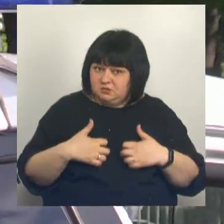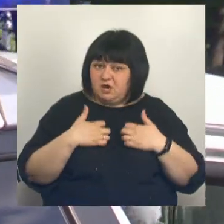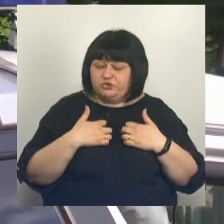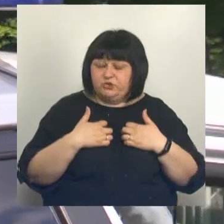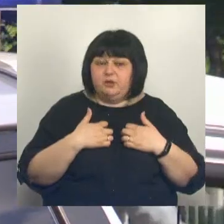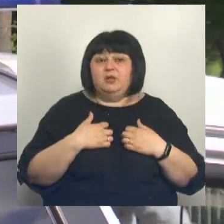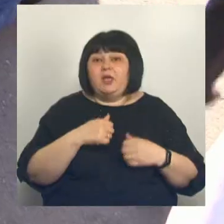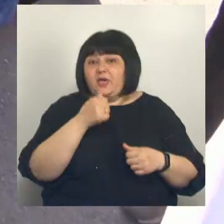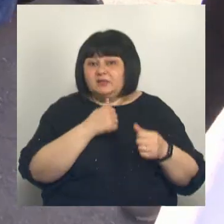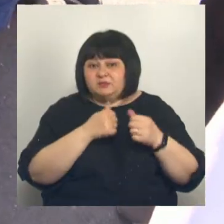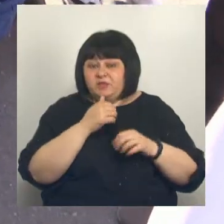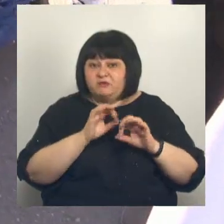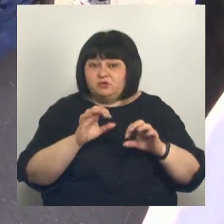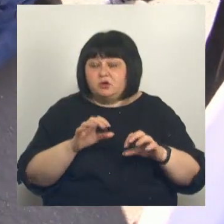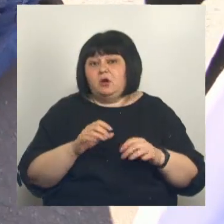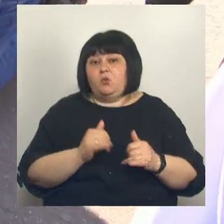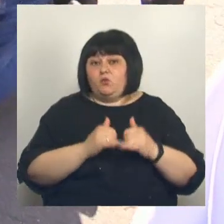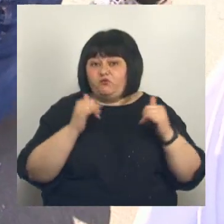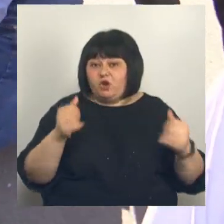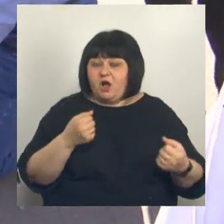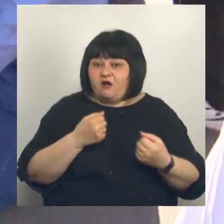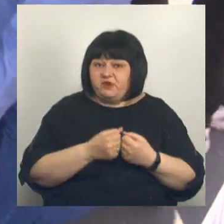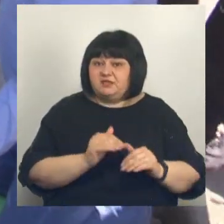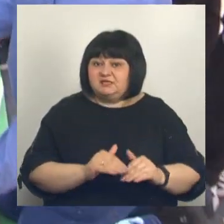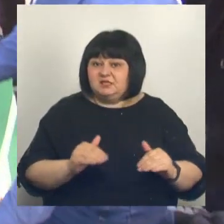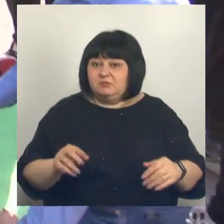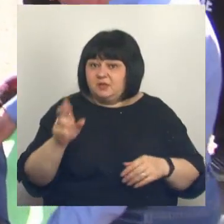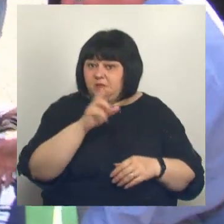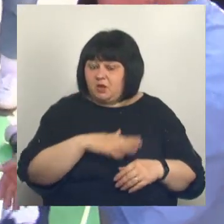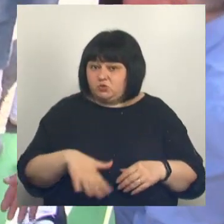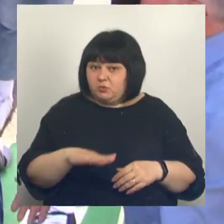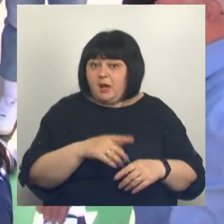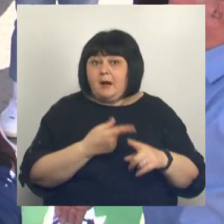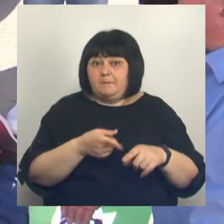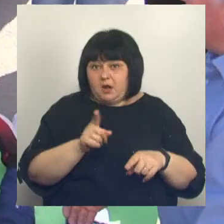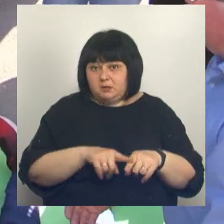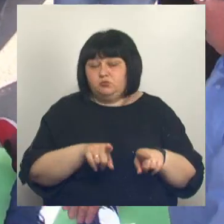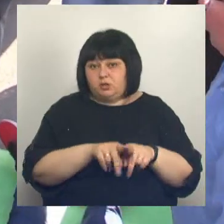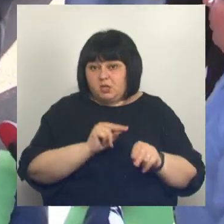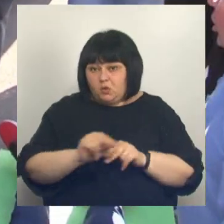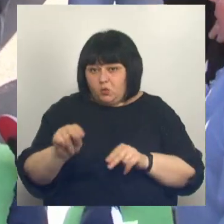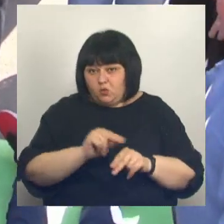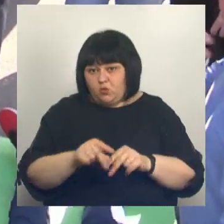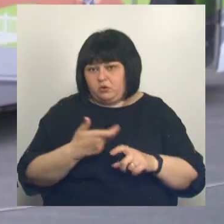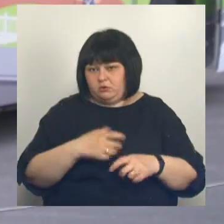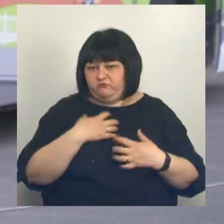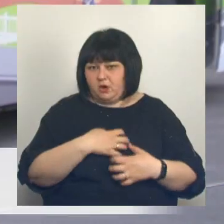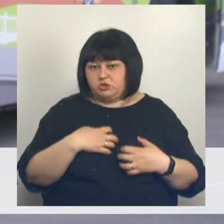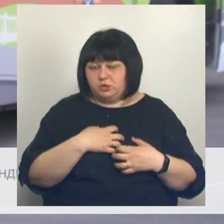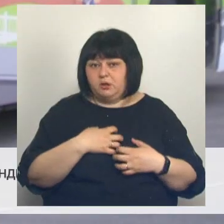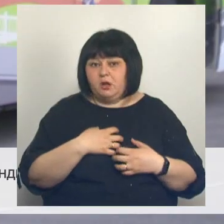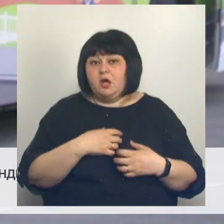Эксперты отмечают рост аварии с детьми и пассажирами на дорогах в Белгородской области. Потому такие уроки особенно актуальны. К сожалению,